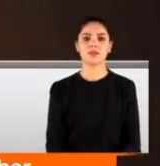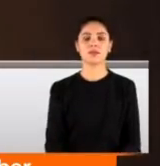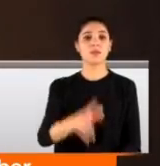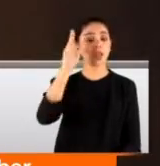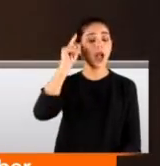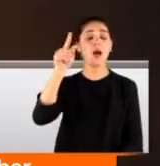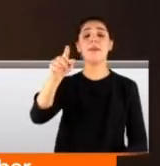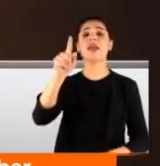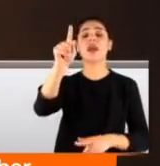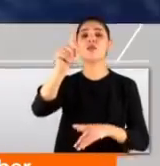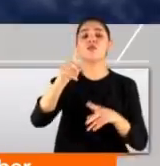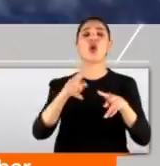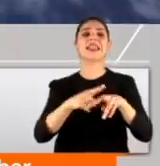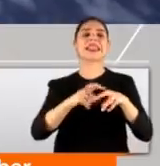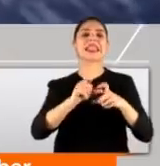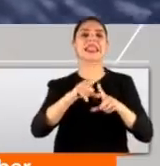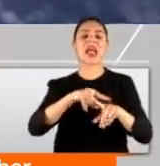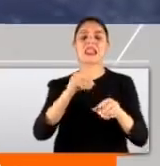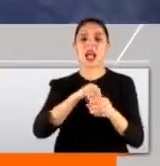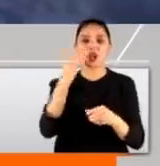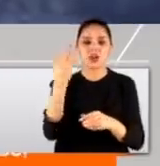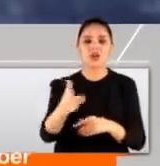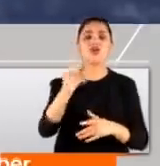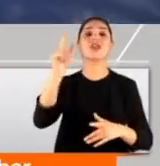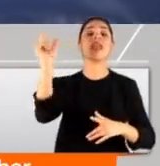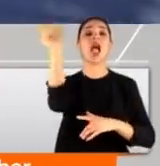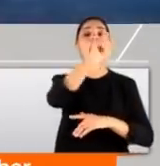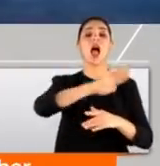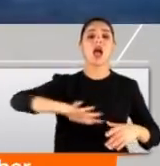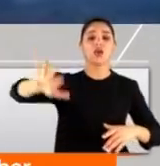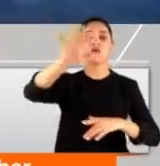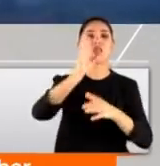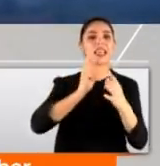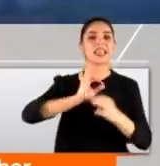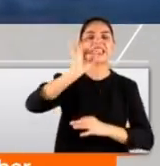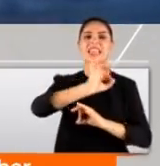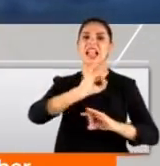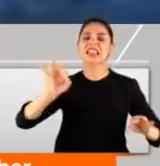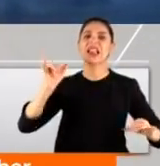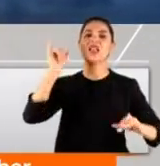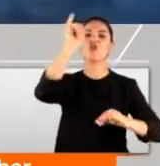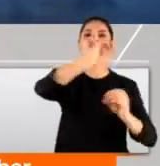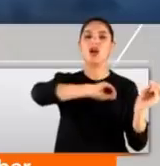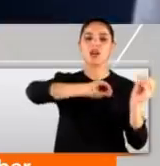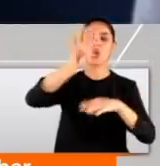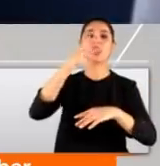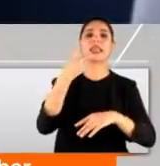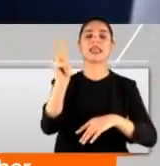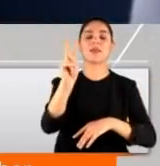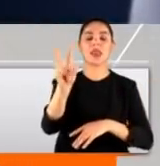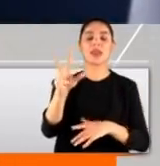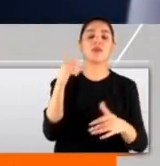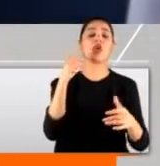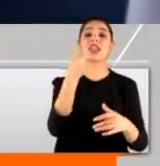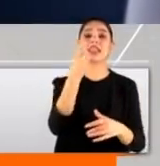Amerikan Ulusal Havacılık ve Uzay Dairesi NASA, Ay yüzeyine çok sayıda insansız araç yollamıştı. 2024 yılında da bir